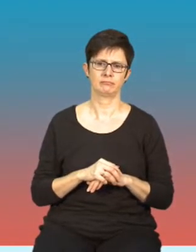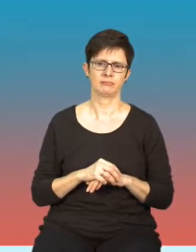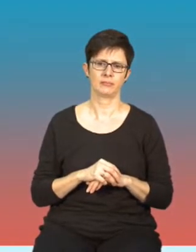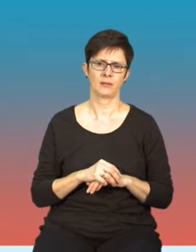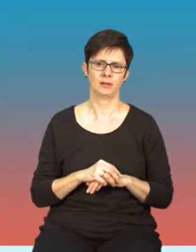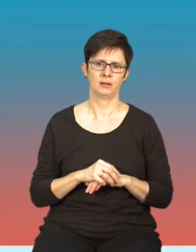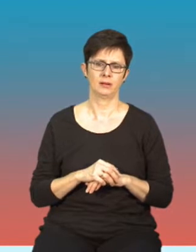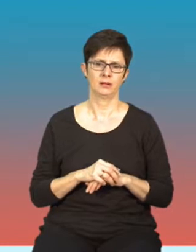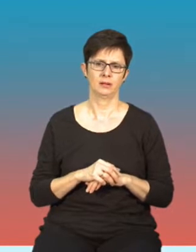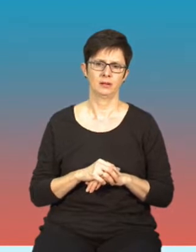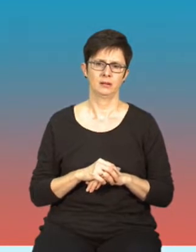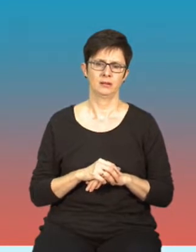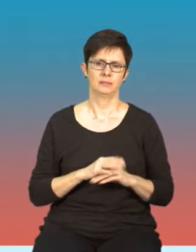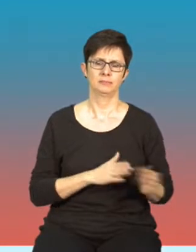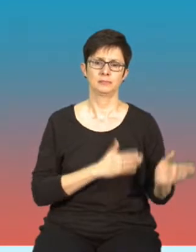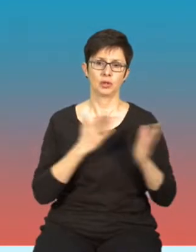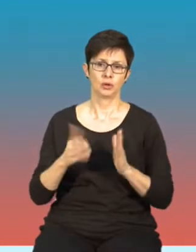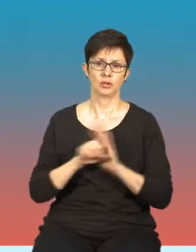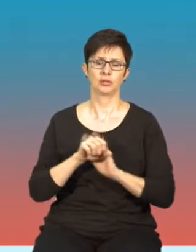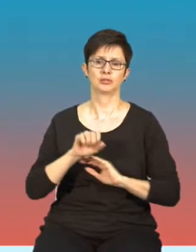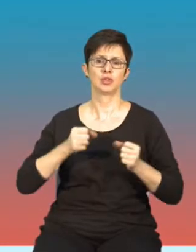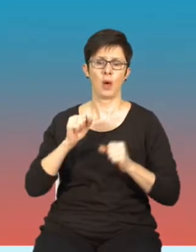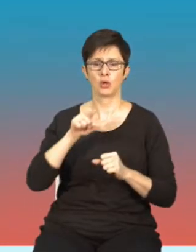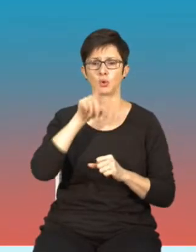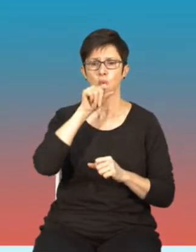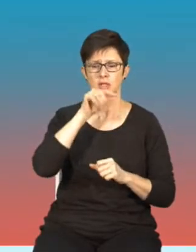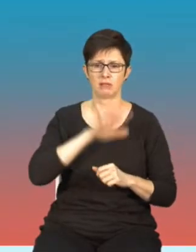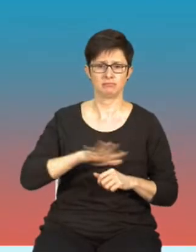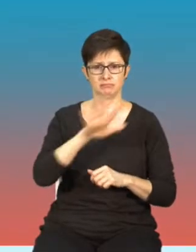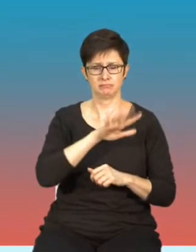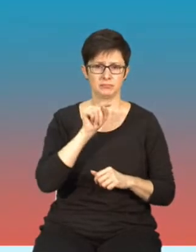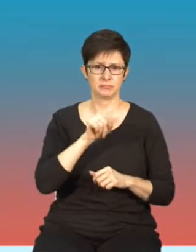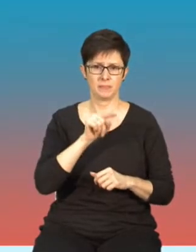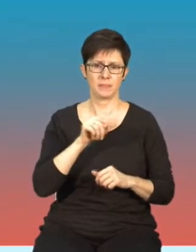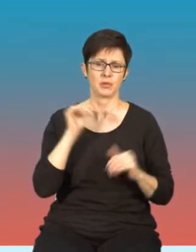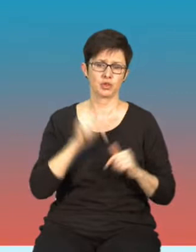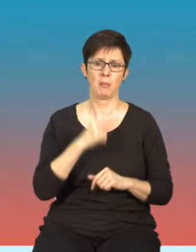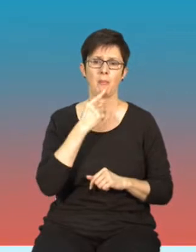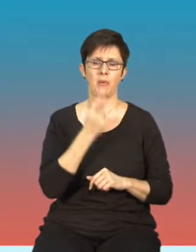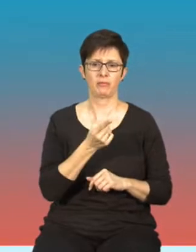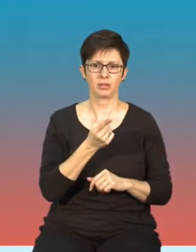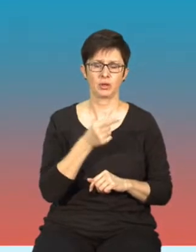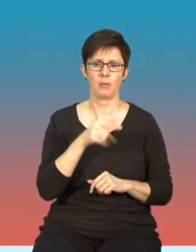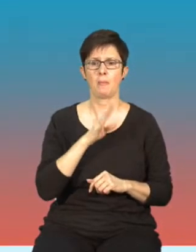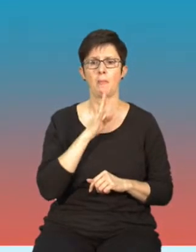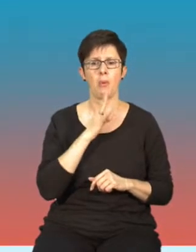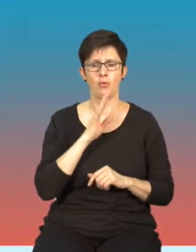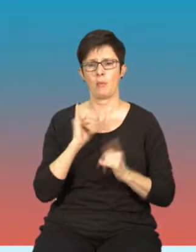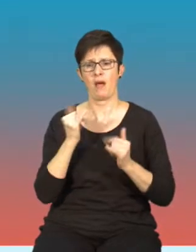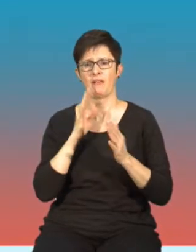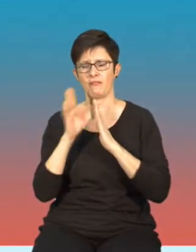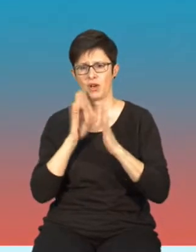do działalności Twittera w tym obszarze, należy podkreślić, że Twitter podobnie jak Facebook